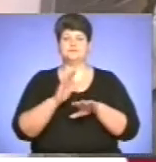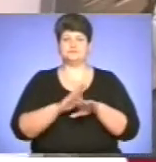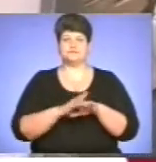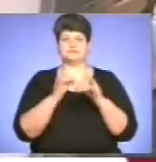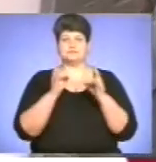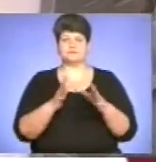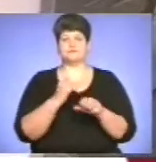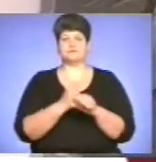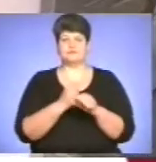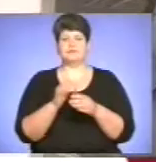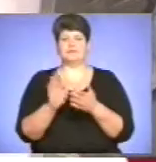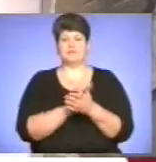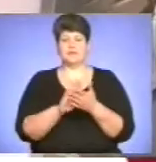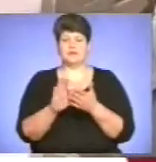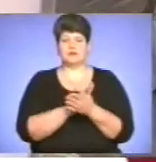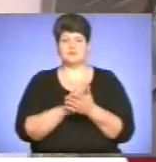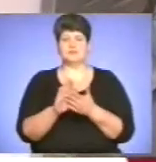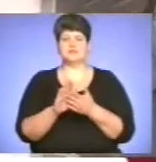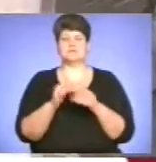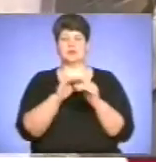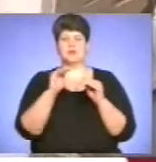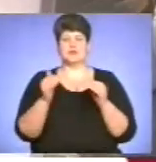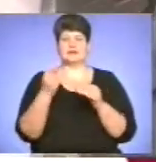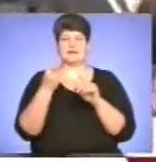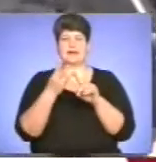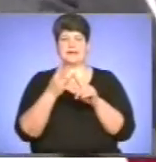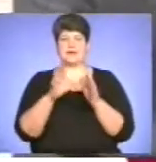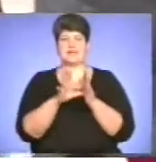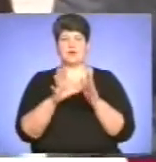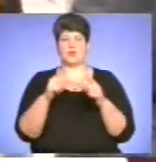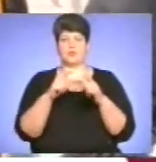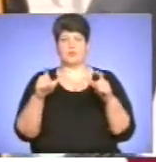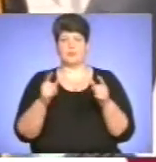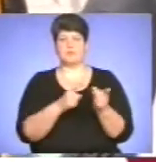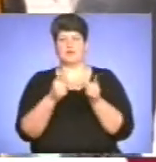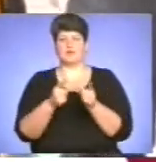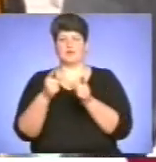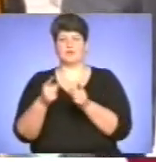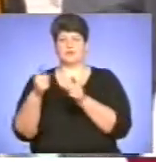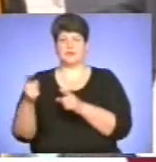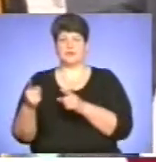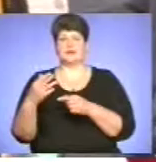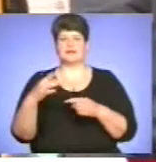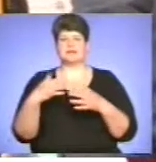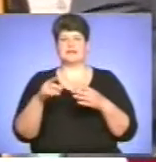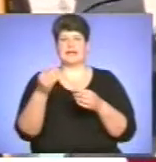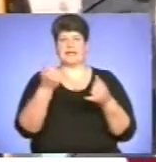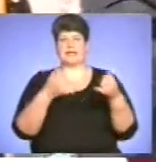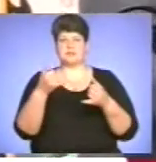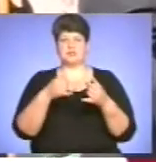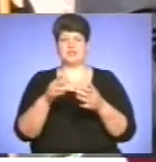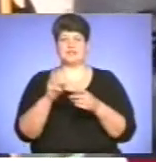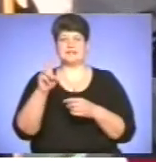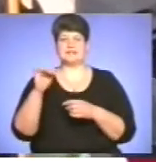роботу з дезактивації покрівель машинного залу 3-го енергоблоку, переходу з корпусу на корпус хімічного цеху. Помер